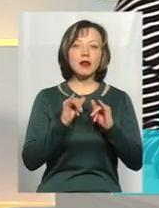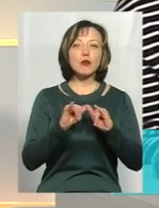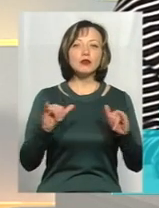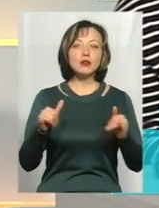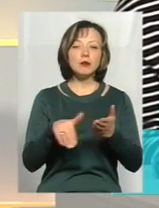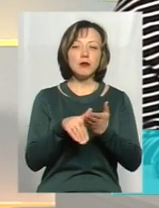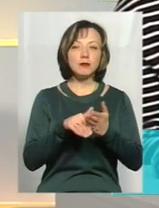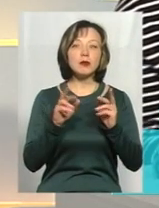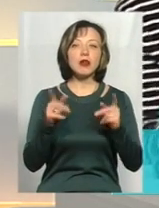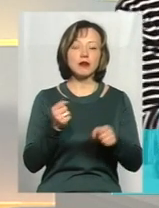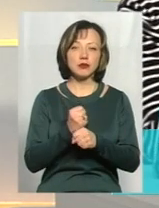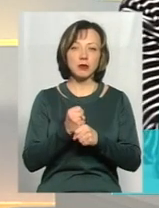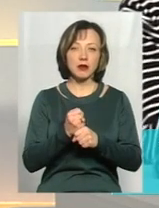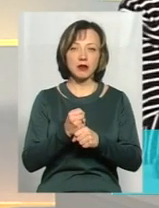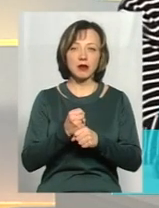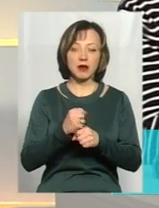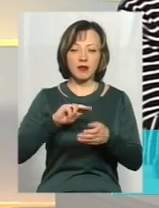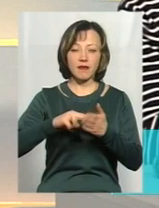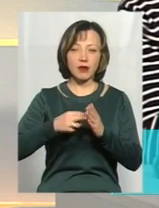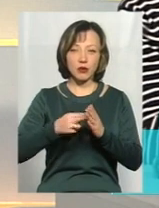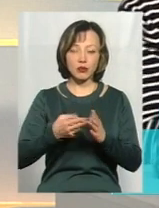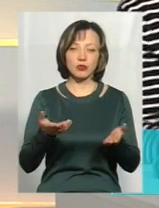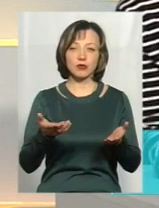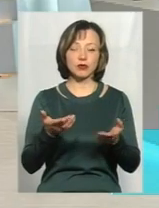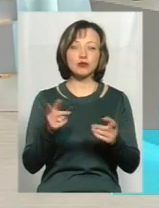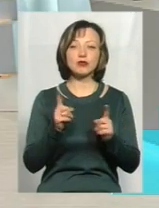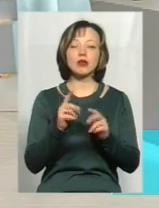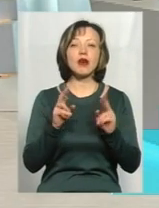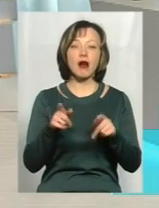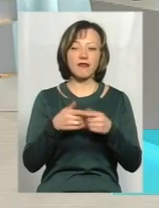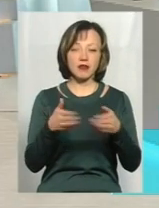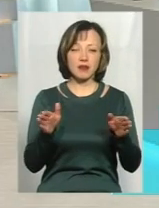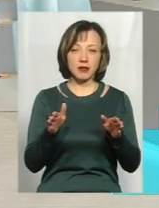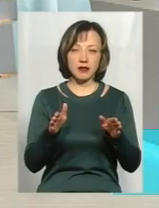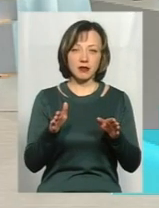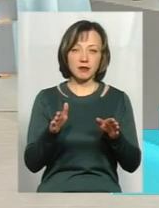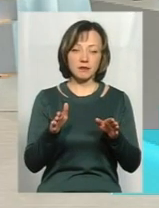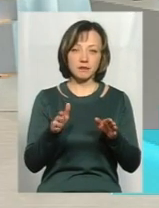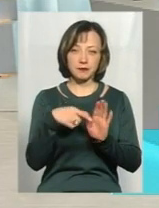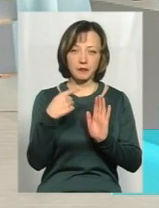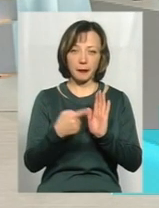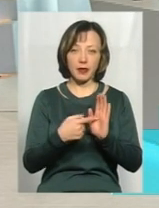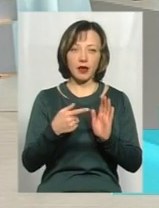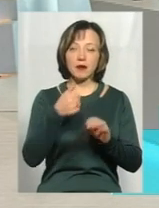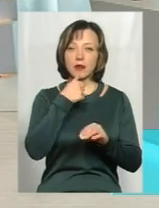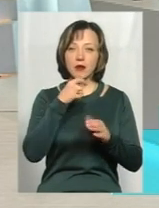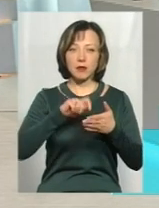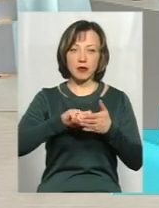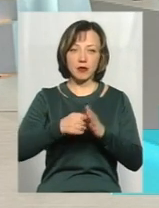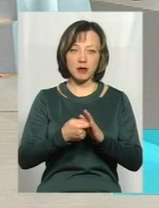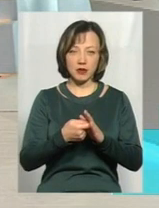крадіжки? От ви там говорили, там викруткою відкрутили, щось? Найпоширеніший спосіб, це так прокручують замок